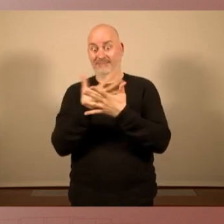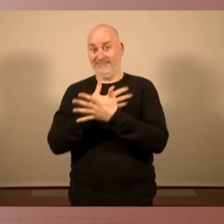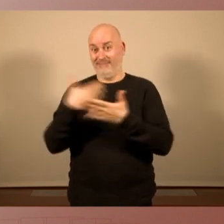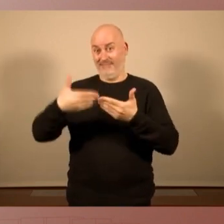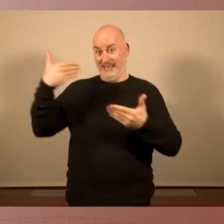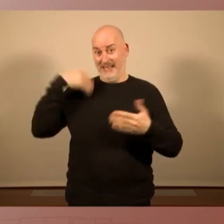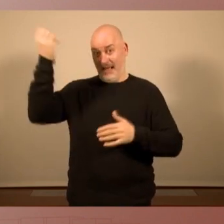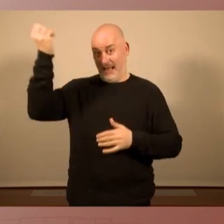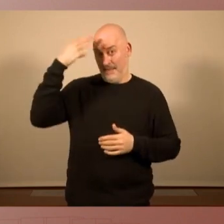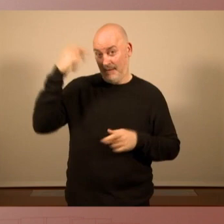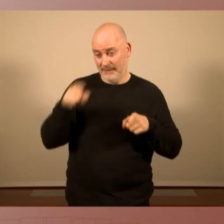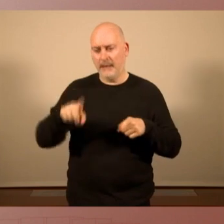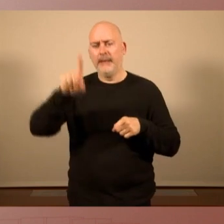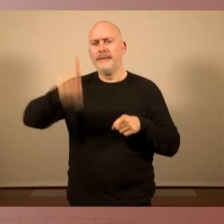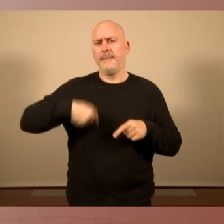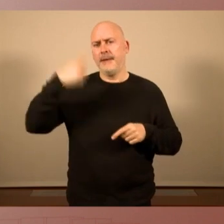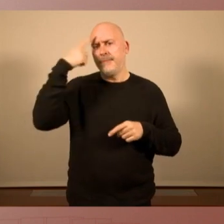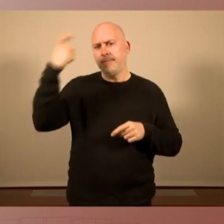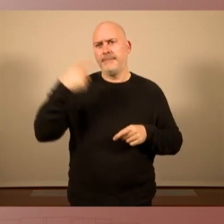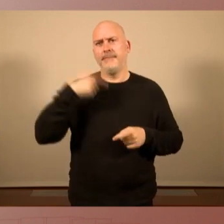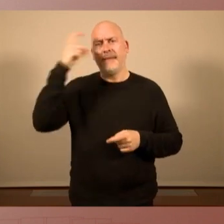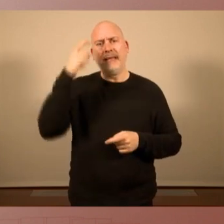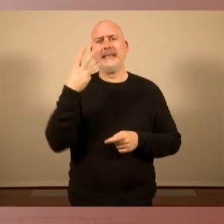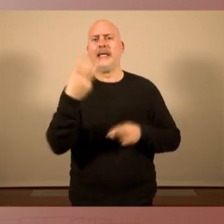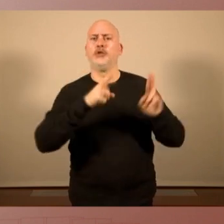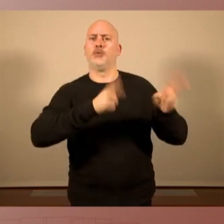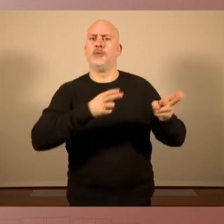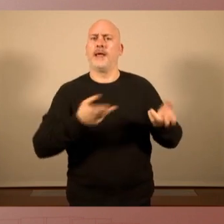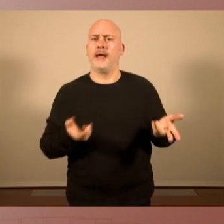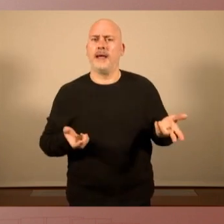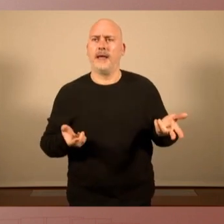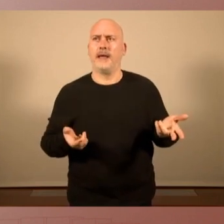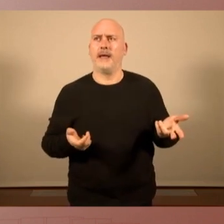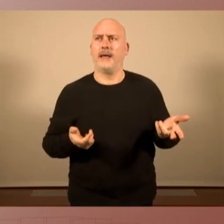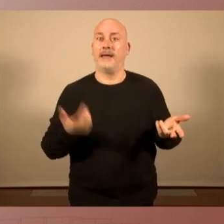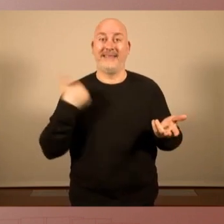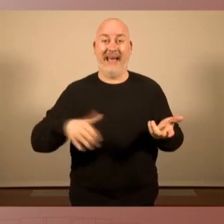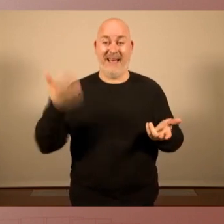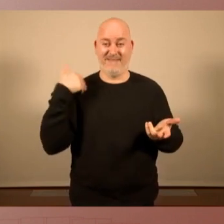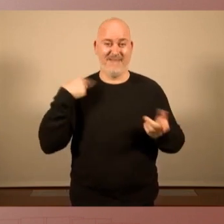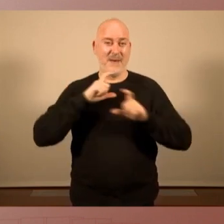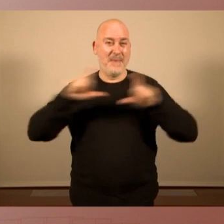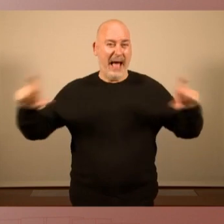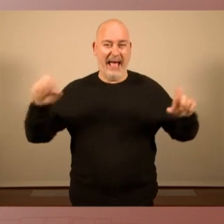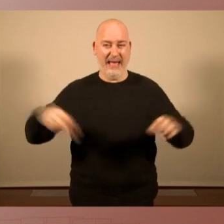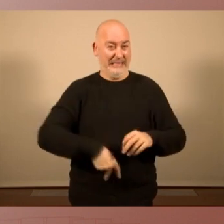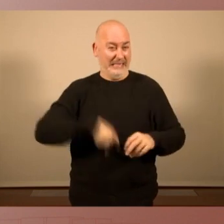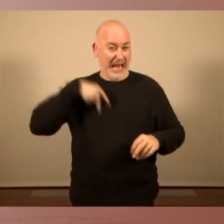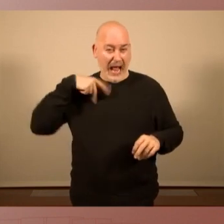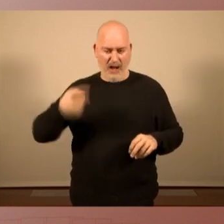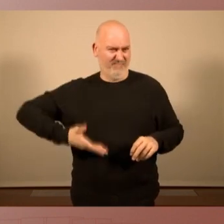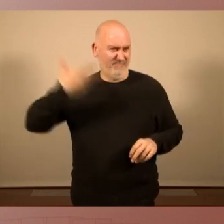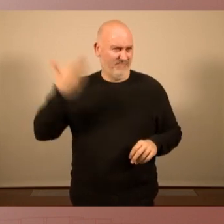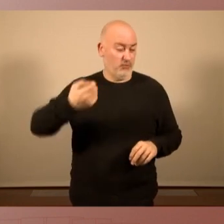recordar què va passar el 3 d'octubre, quan enmig de la vaga general més gran dels darrers temps